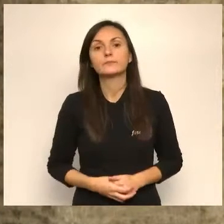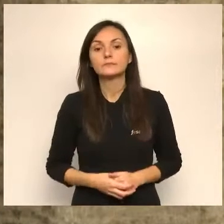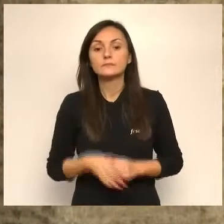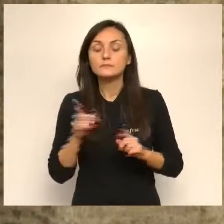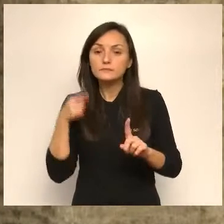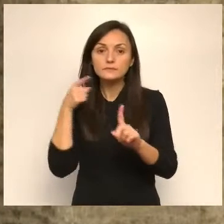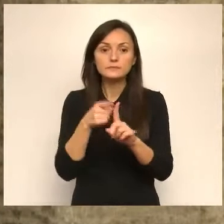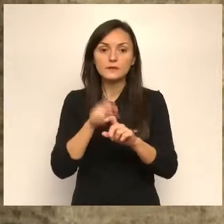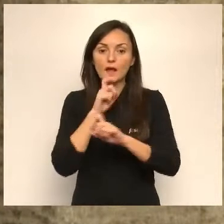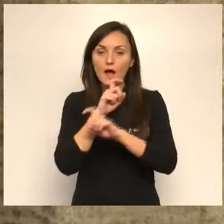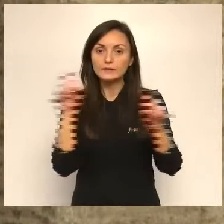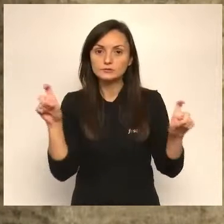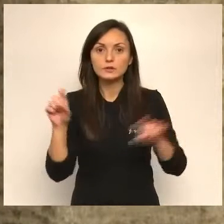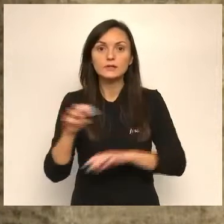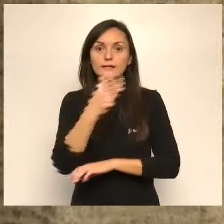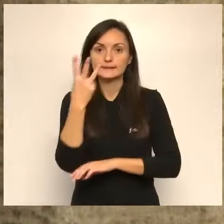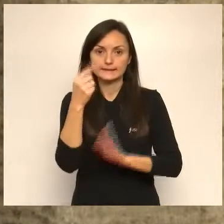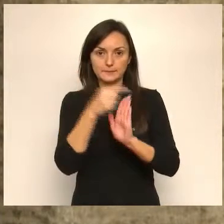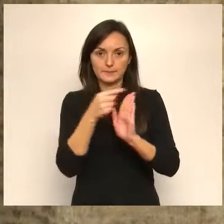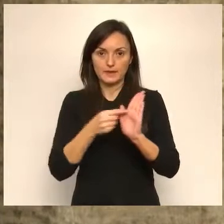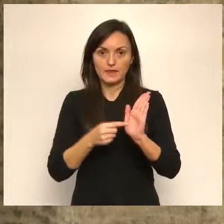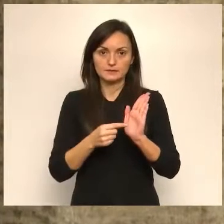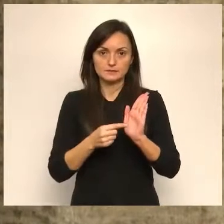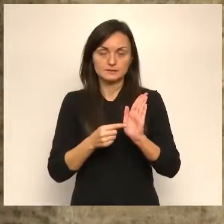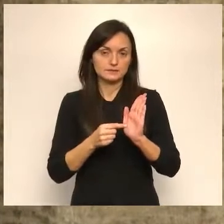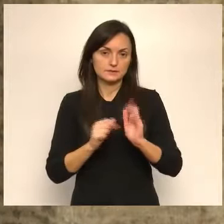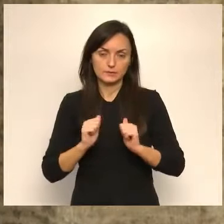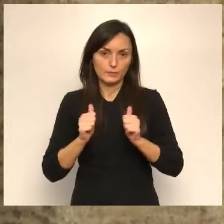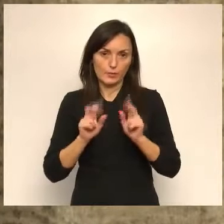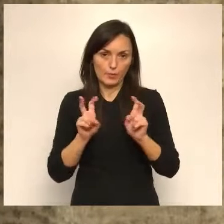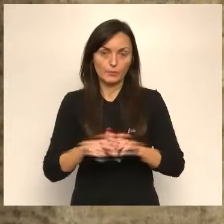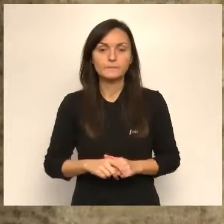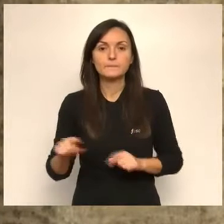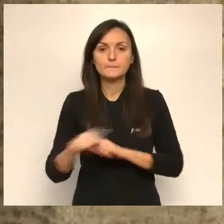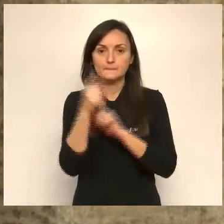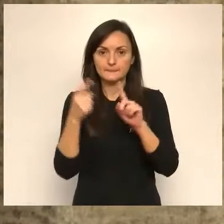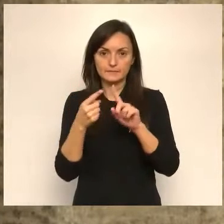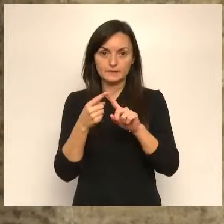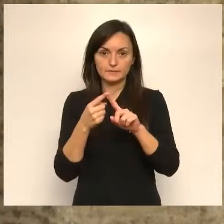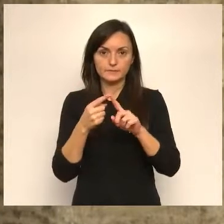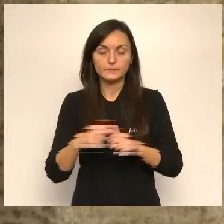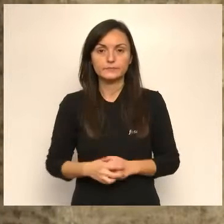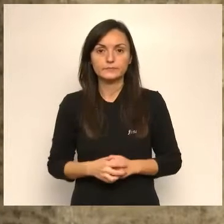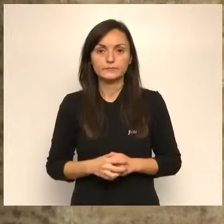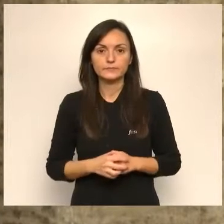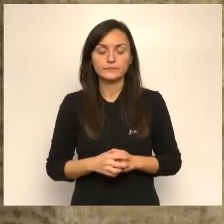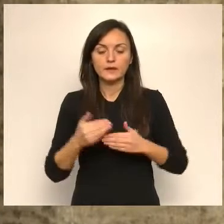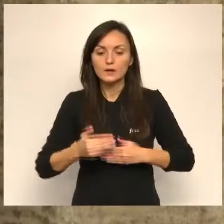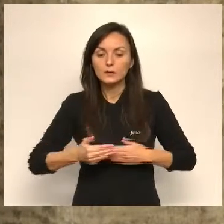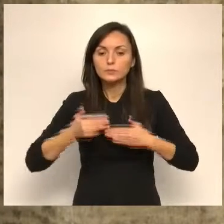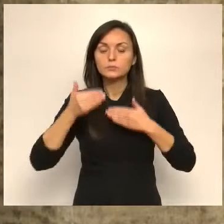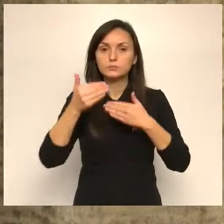sentit els anuncia tres mesures inicials. En primer lloc, es proroga